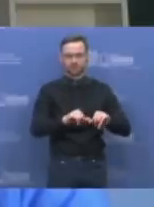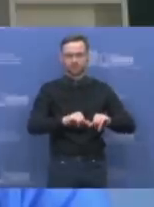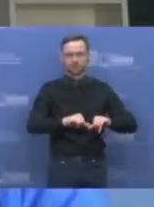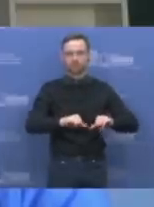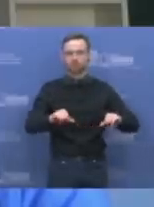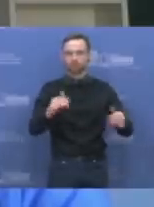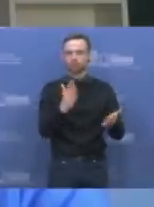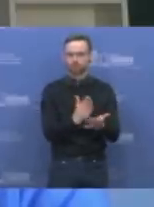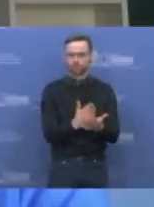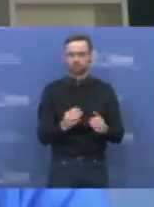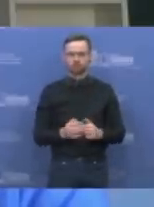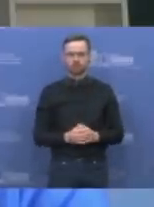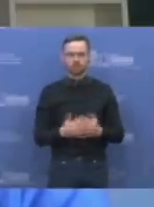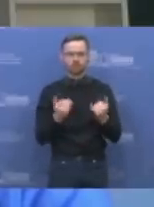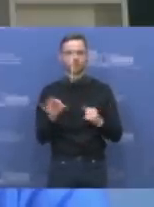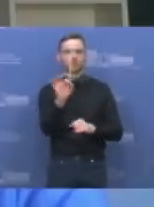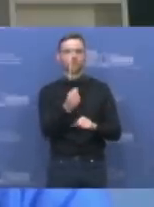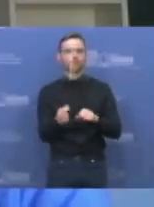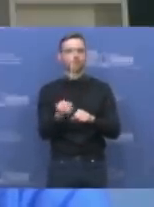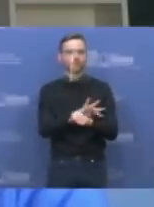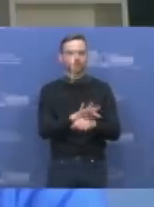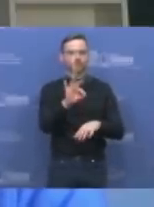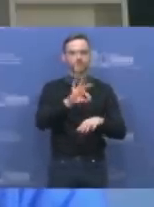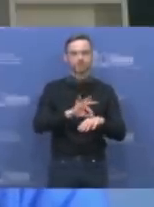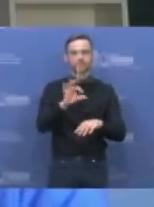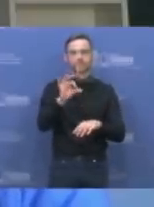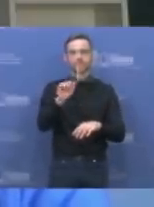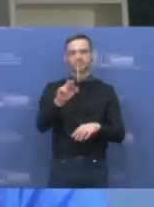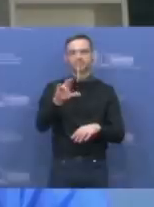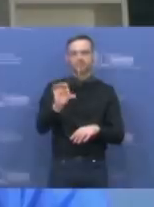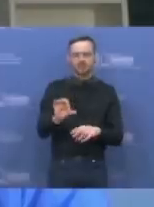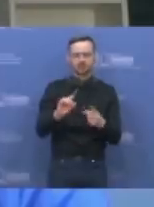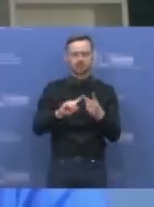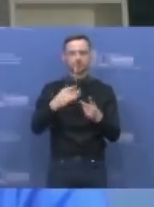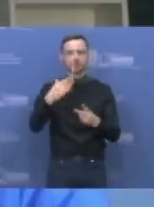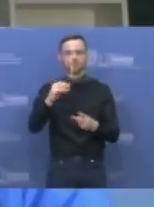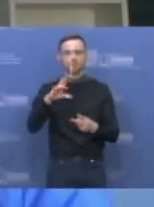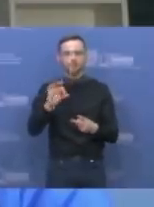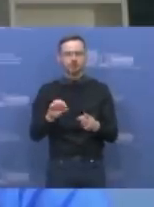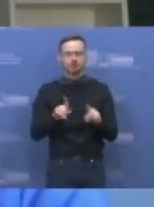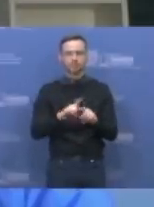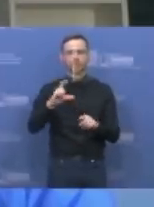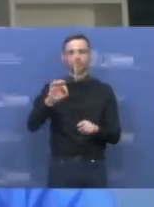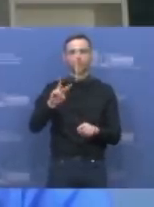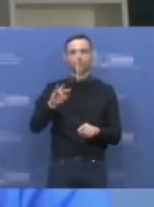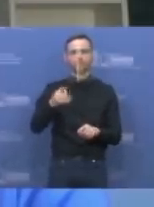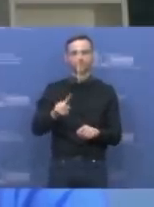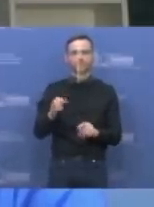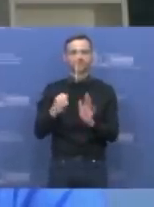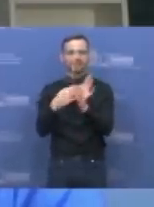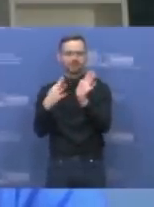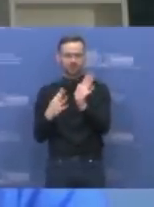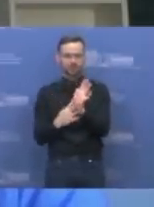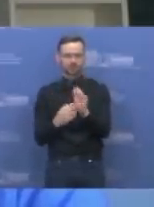Koronavirusai, kurie sukelia tokias lygas kaip SARS, MERS, taip pat ir COVID-19, apie kurių mes šiandien